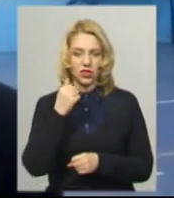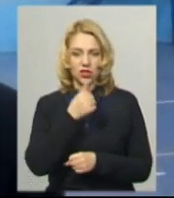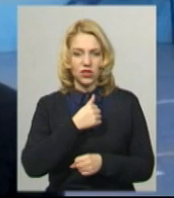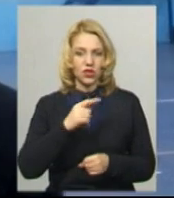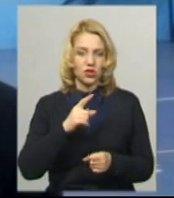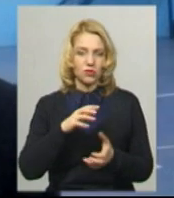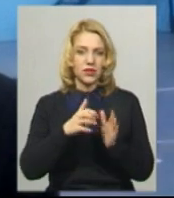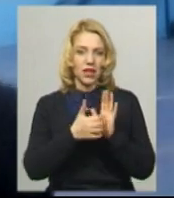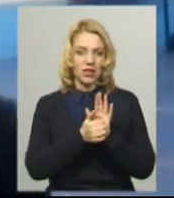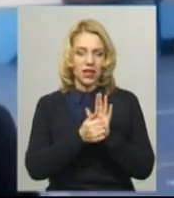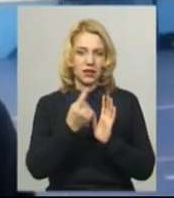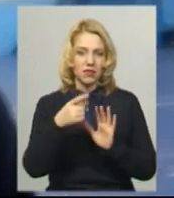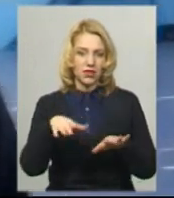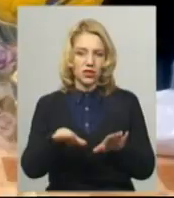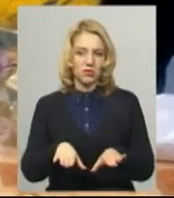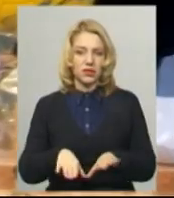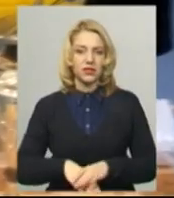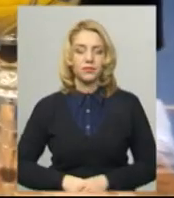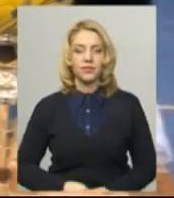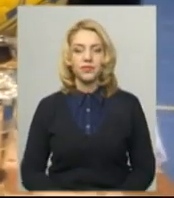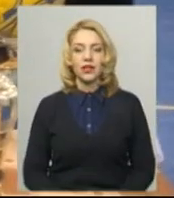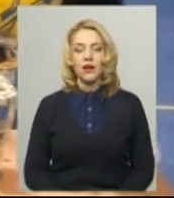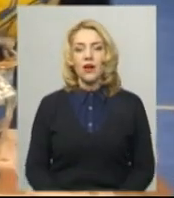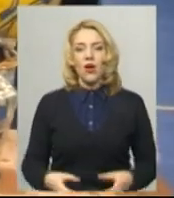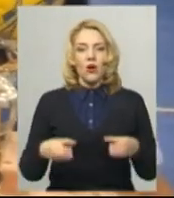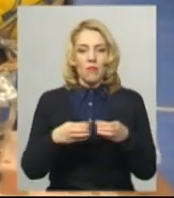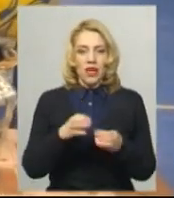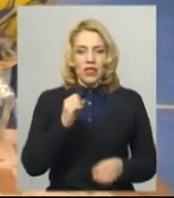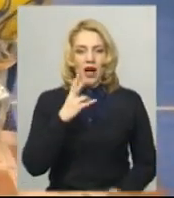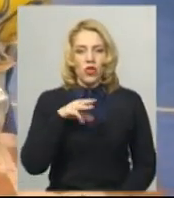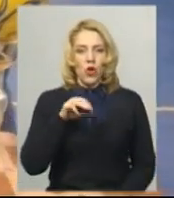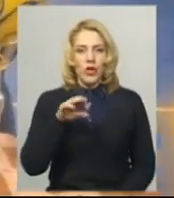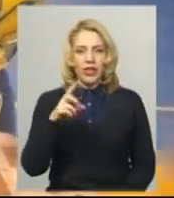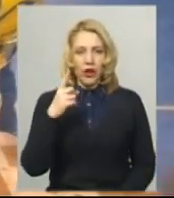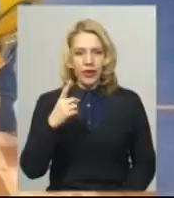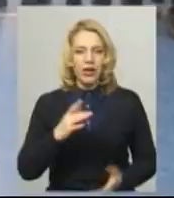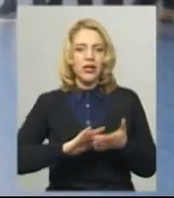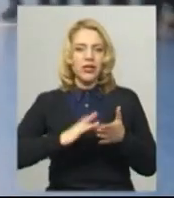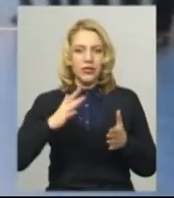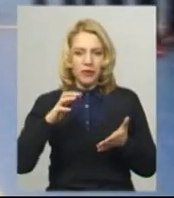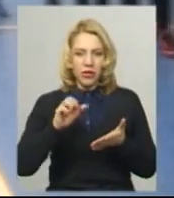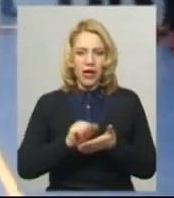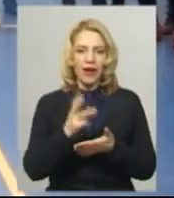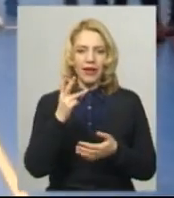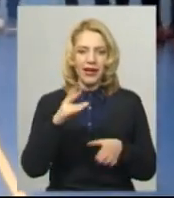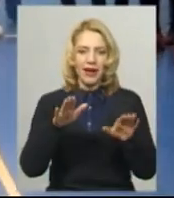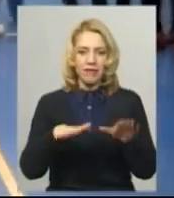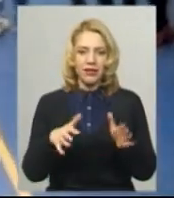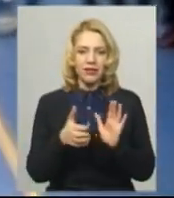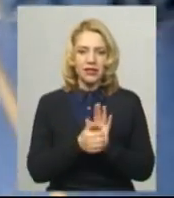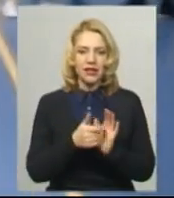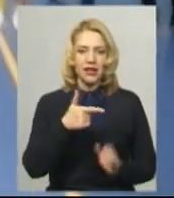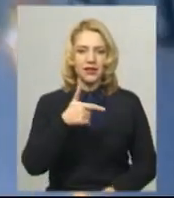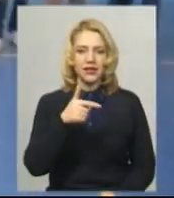до того, щоб зайняти перше місце, вирити. Команда «Антоніне-1» стала срібною призеркою змагань. Третя призова місце посіла команда